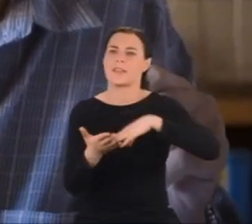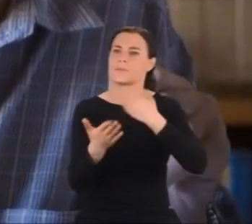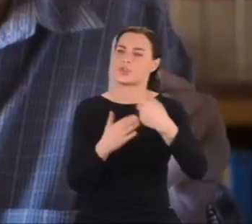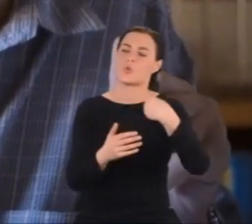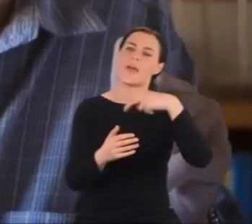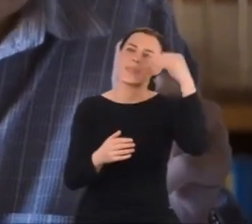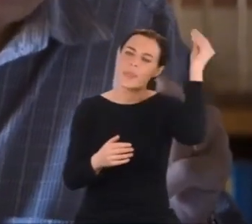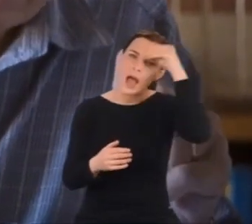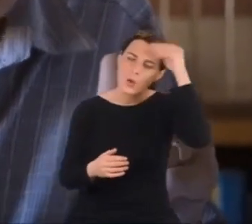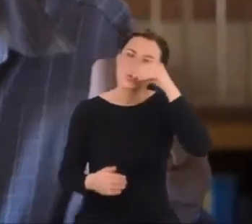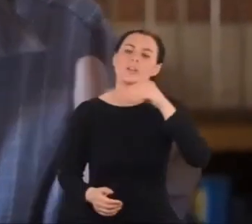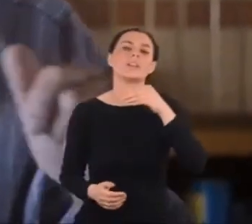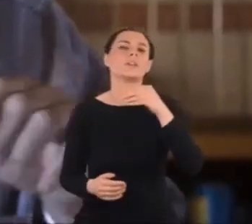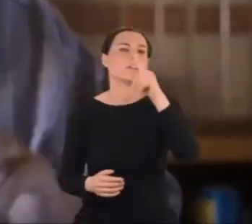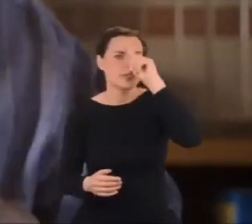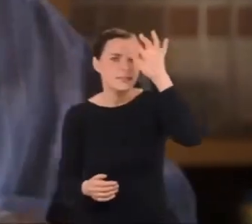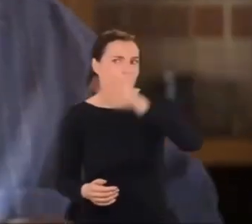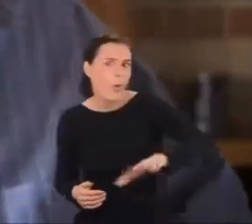społecznymi.